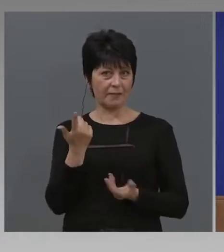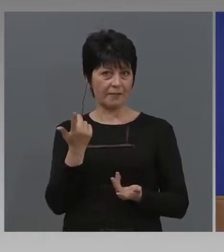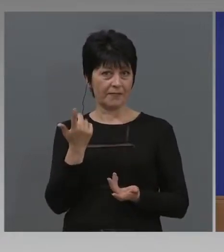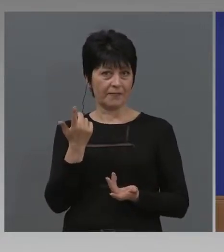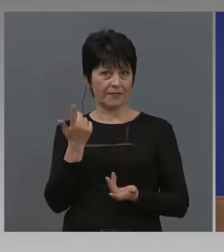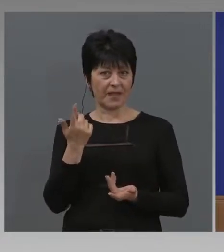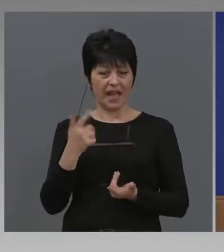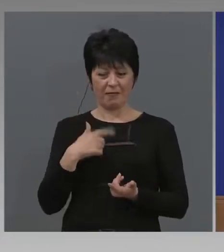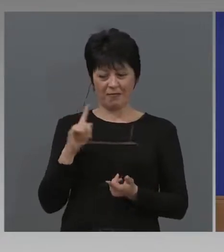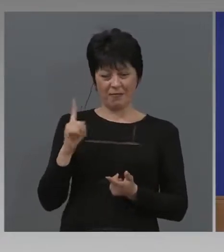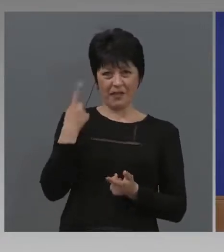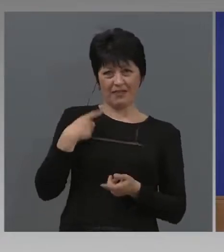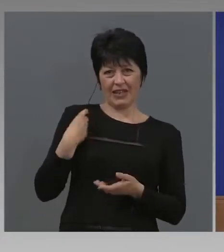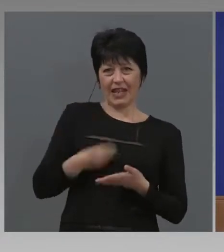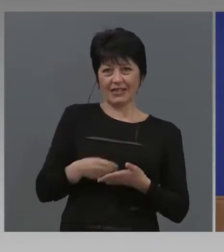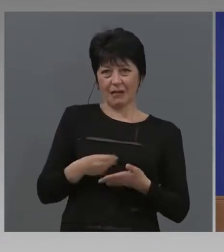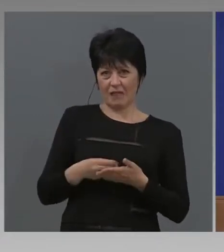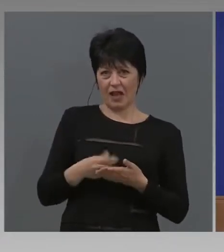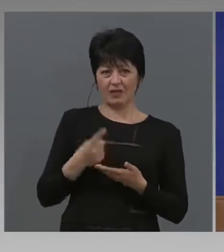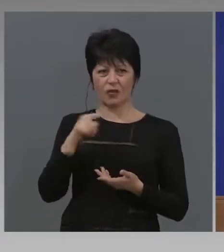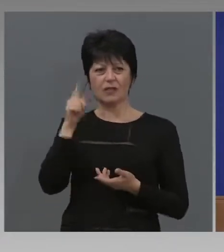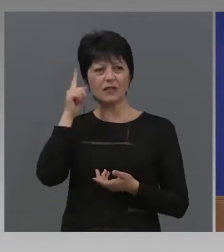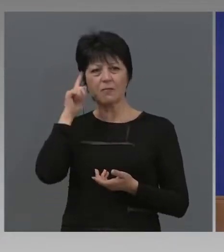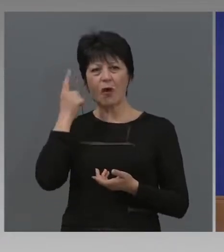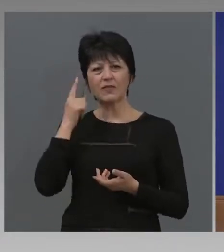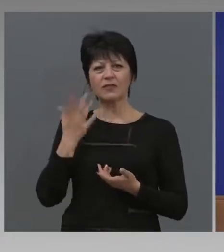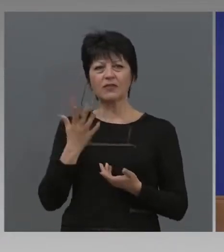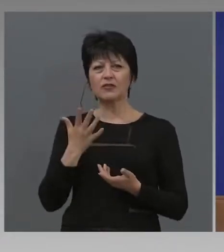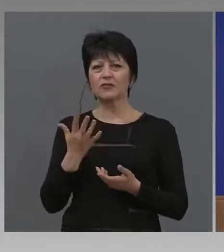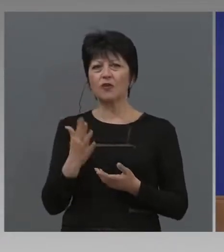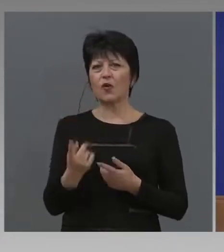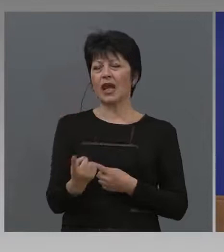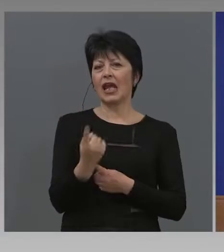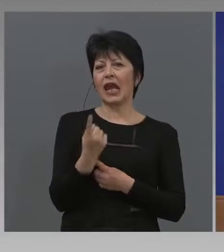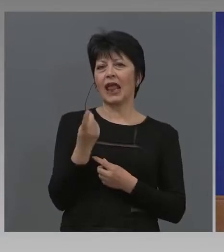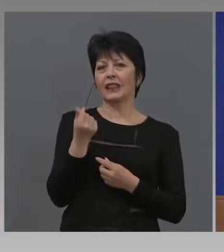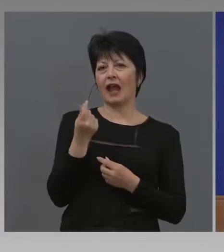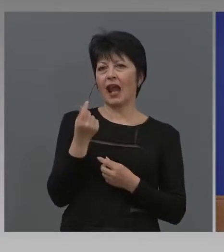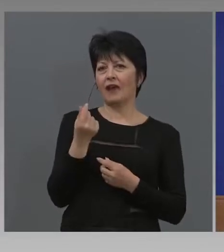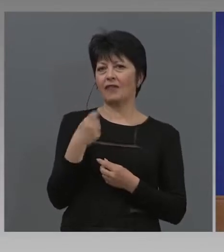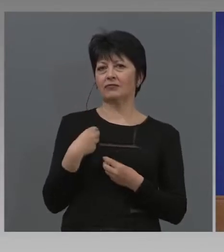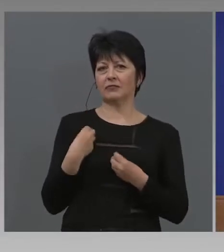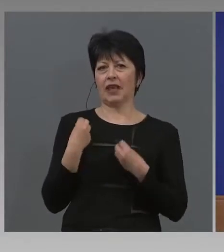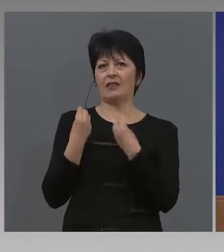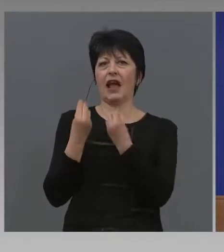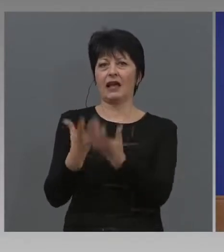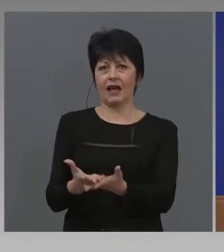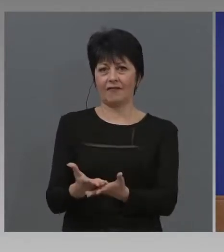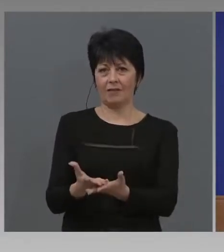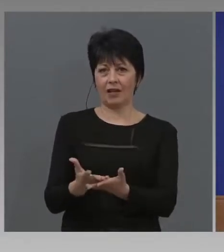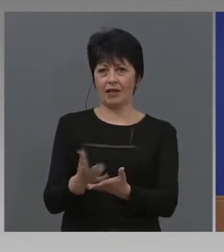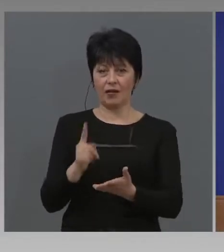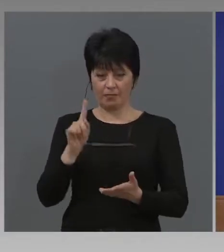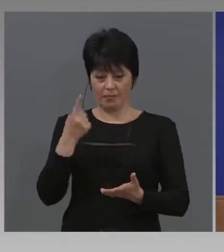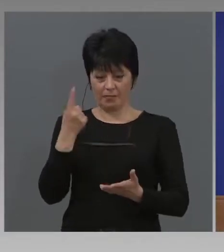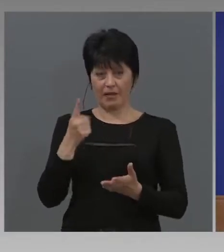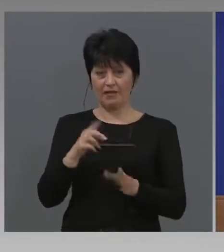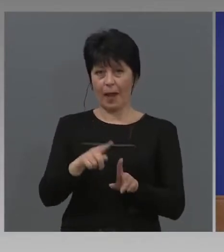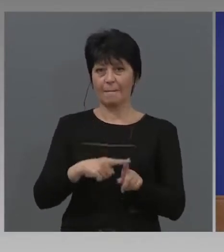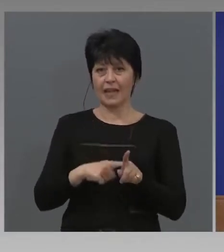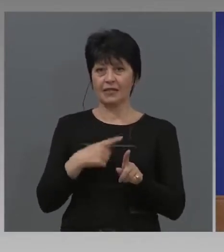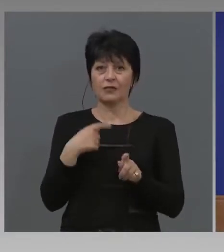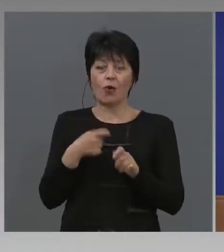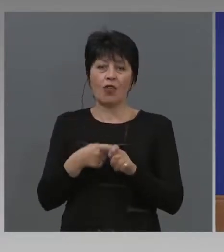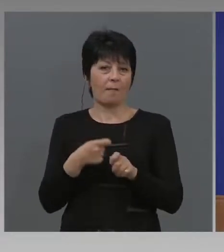по колко, по хиляда лева или колко от тях казахме, че даряма, още първия месец, ако си спомняте. Още първия месец го